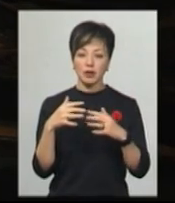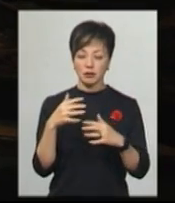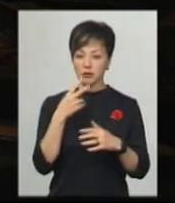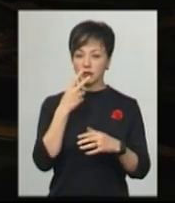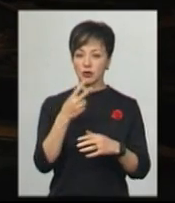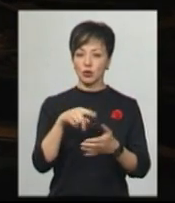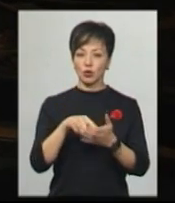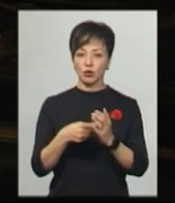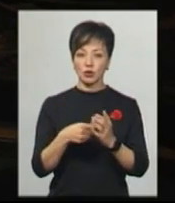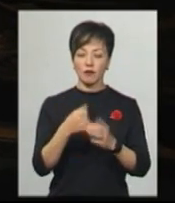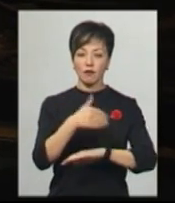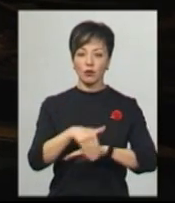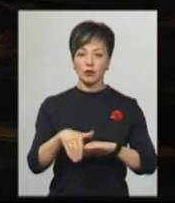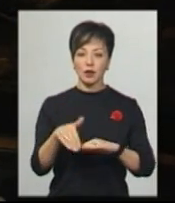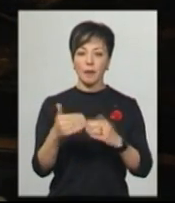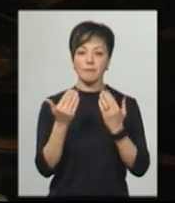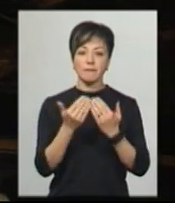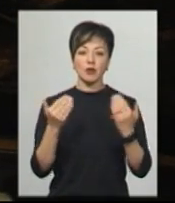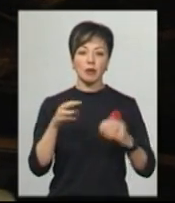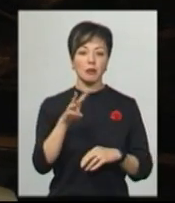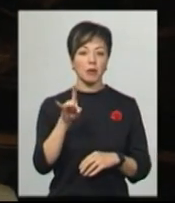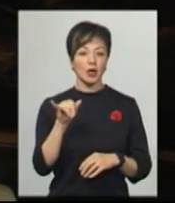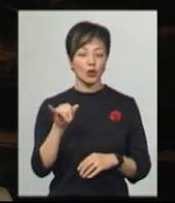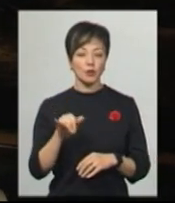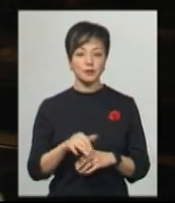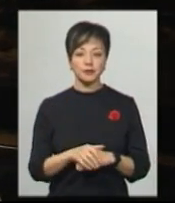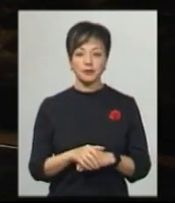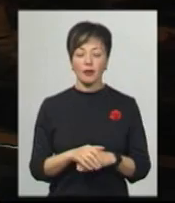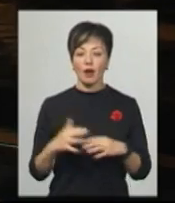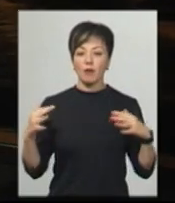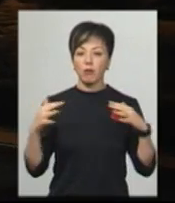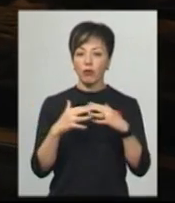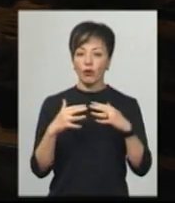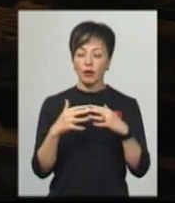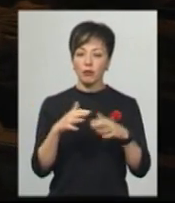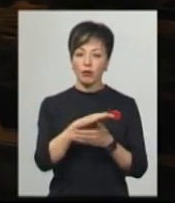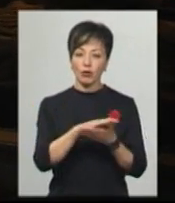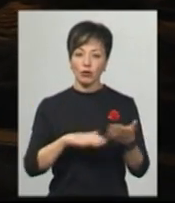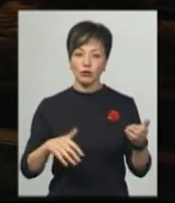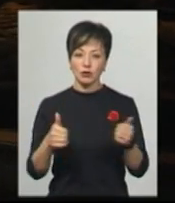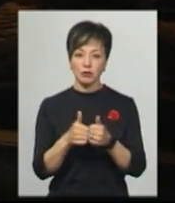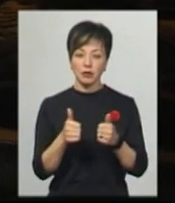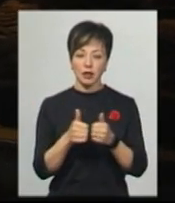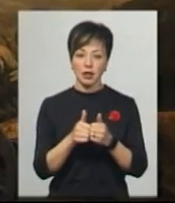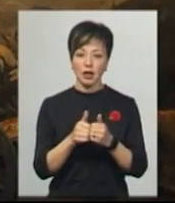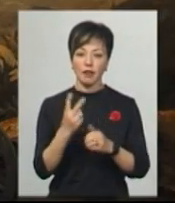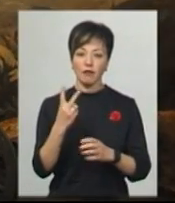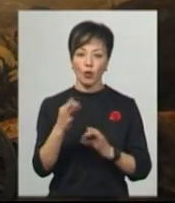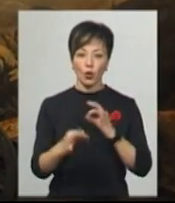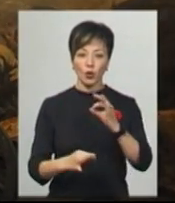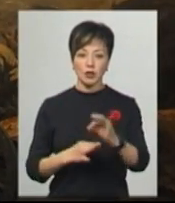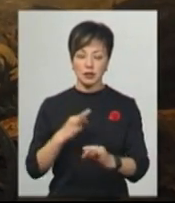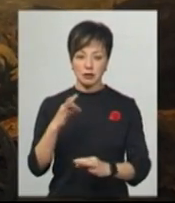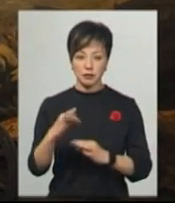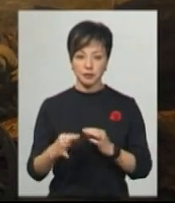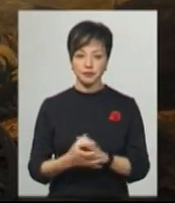зараз проходить вулиця Проспект Миру. Бої продовжувалися біля двох діб. Творці